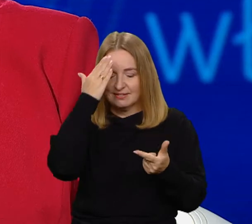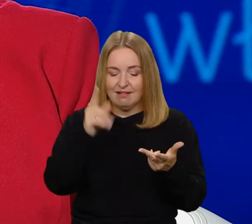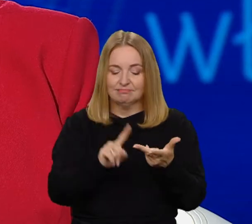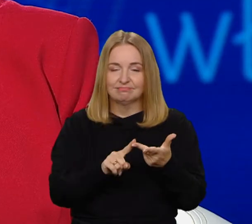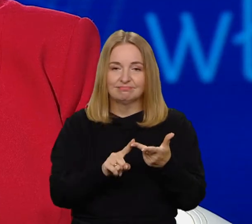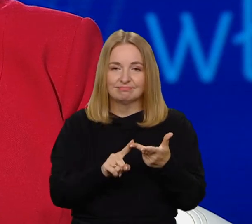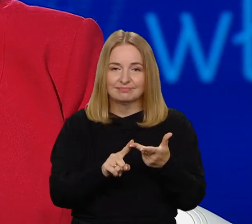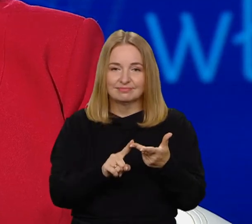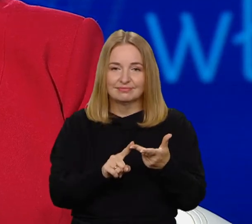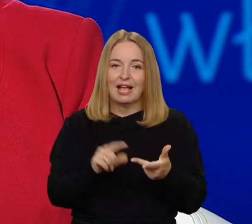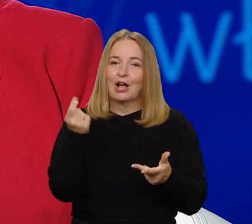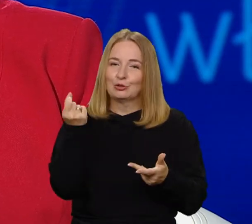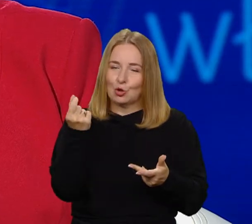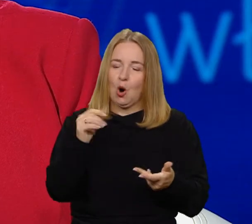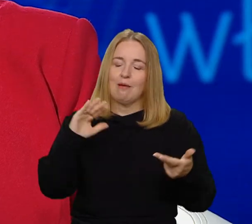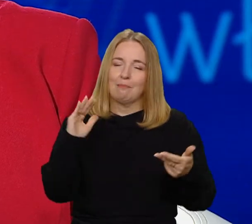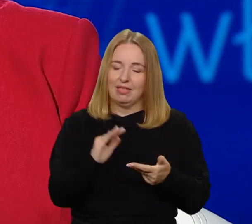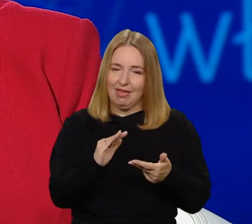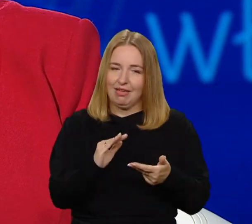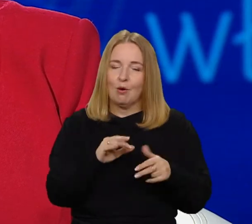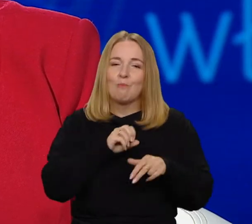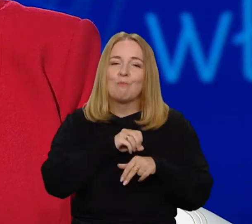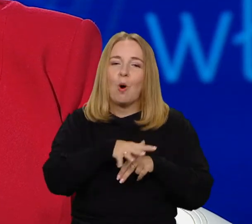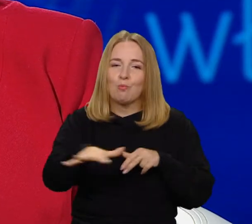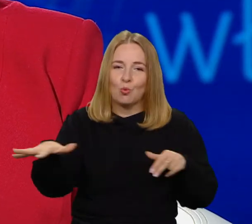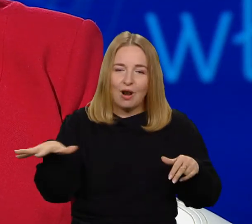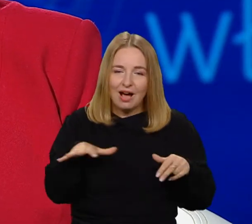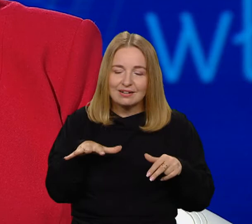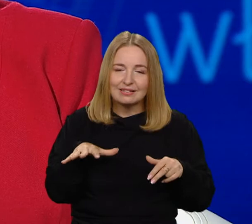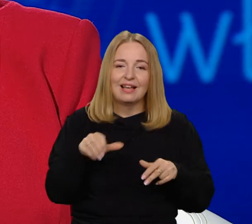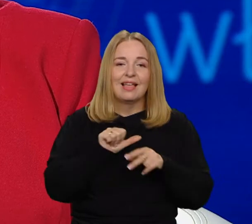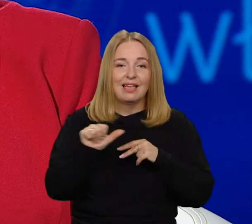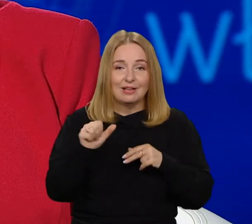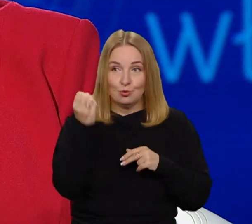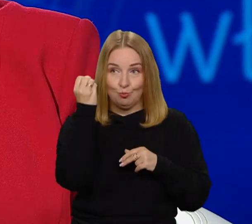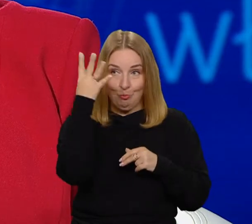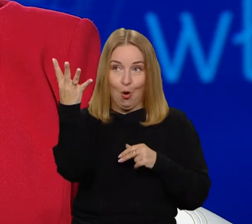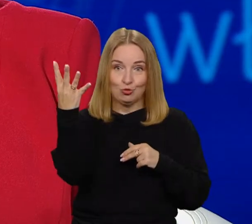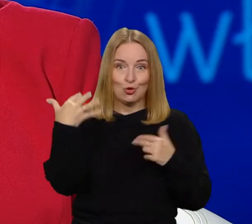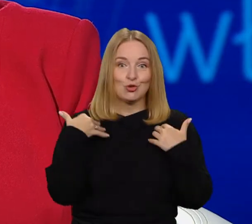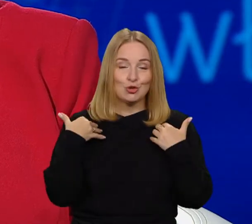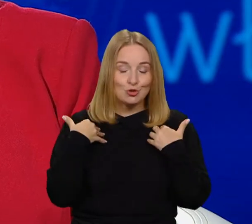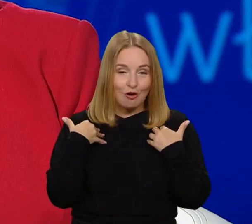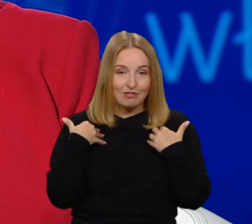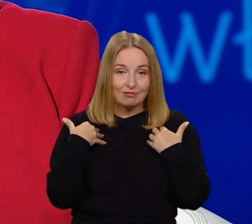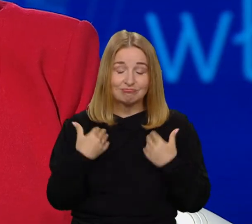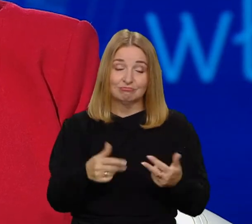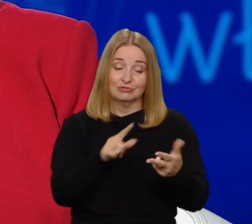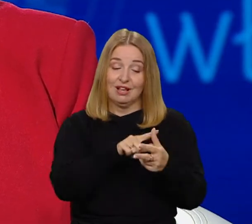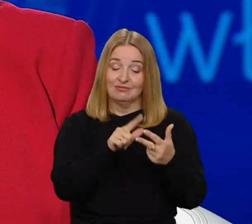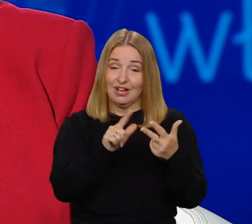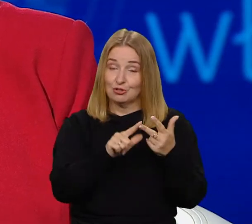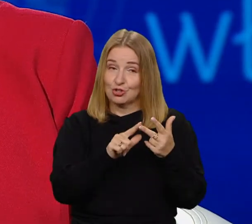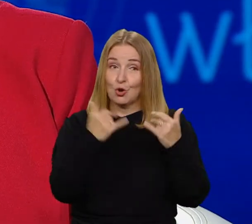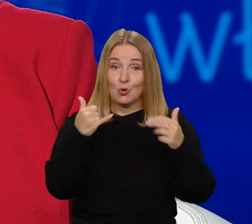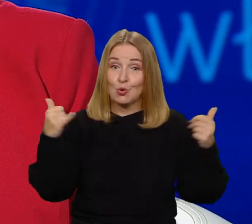Trzecim mniej popularnym, ale niezwykle ważnym jest uzyskanie mądrości. I to są trzy cele różne od